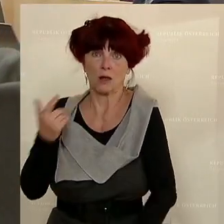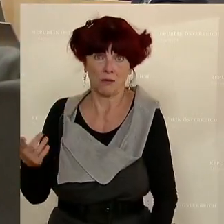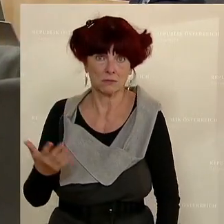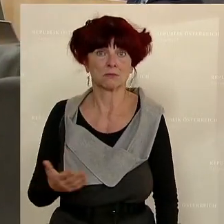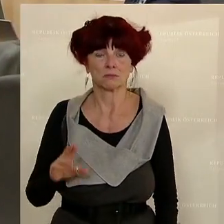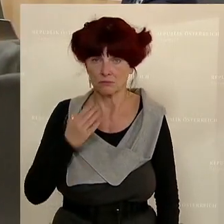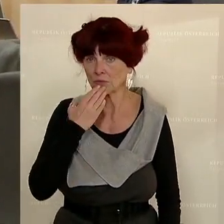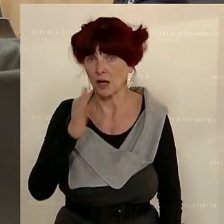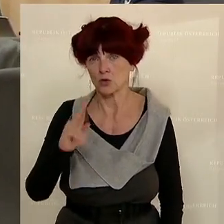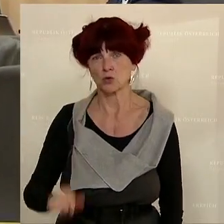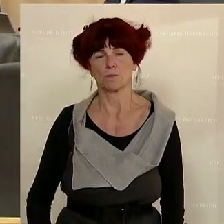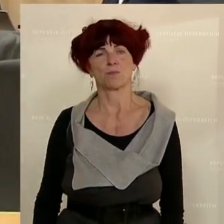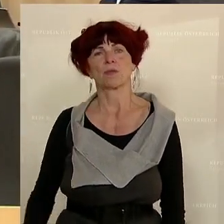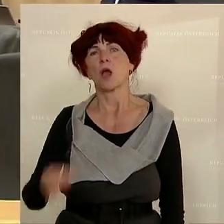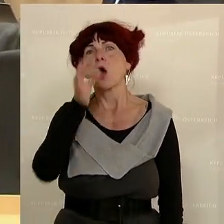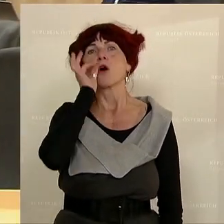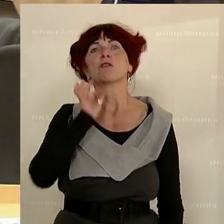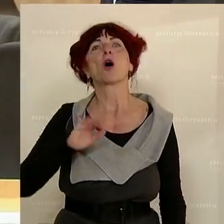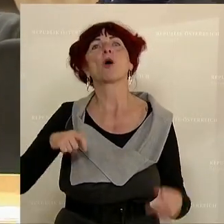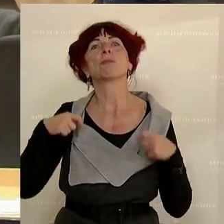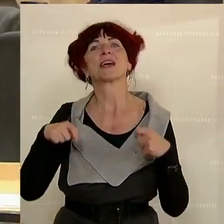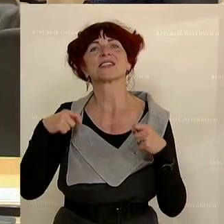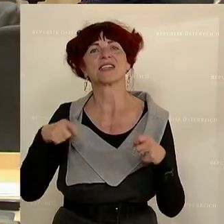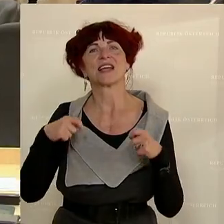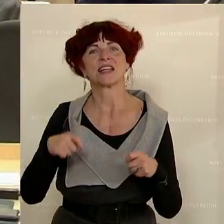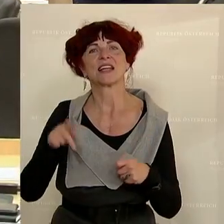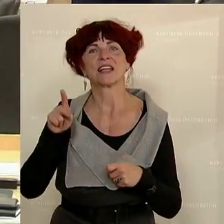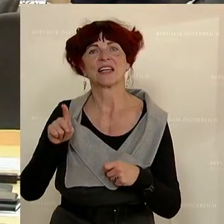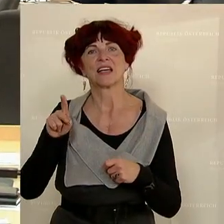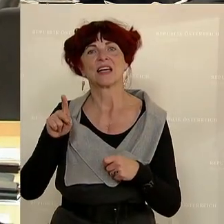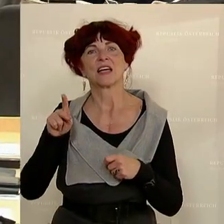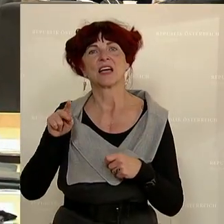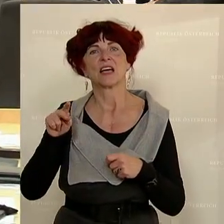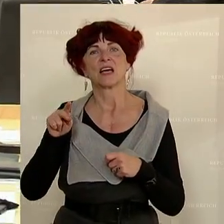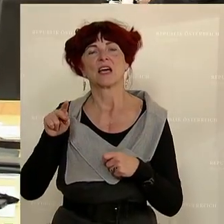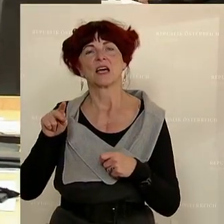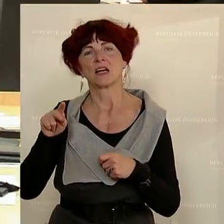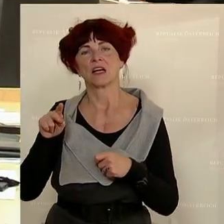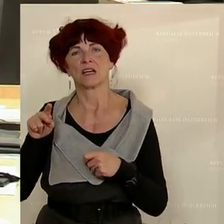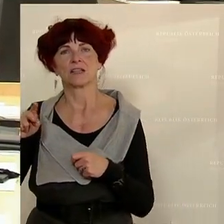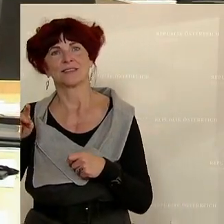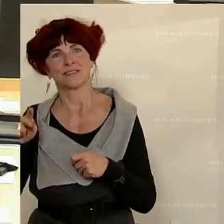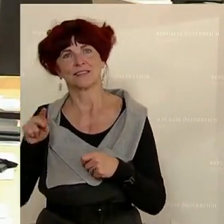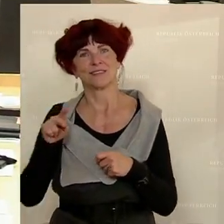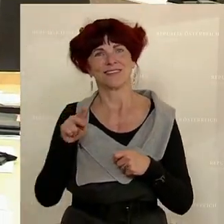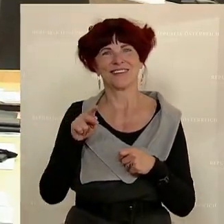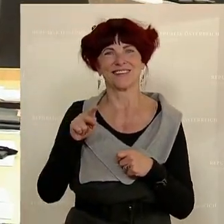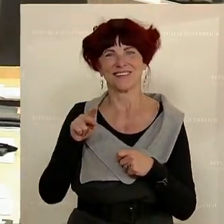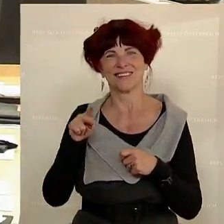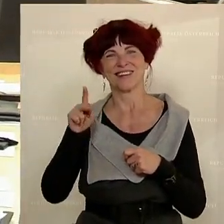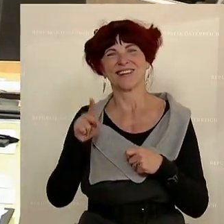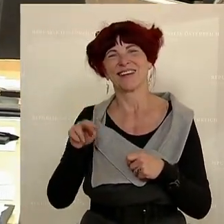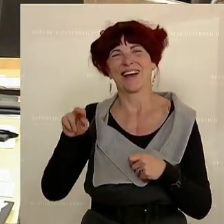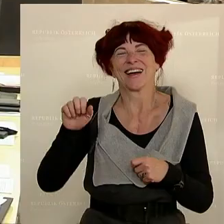Nun hat sich die Frau Präsidentin Margit Kacker gemeldet. Bitte. Sehr geehrte Frau Präsidentin, sehr